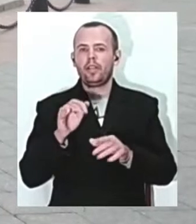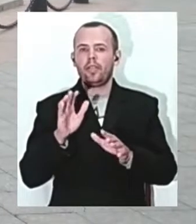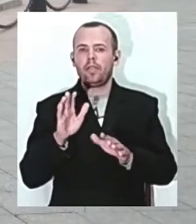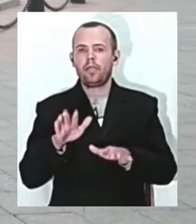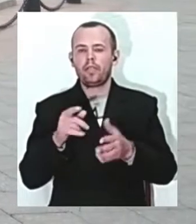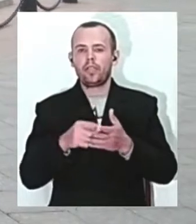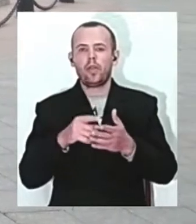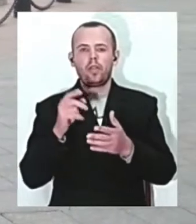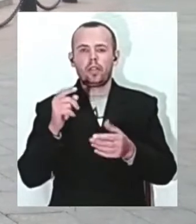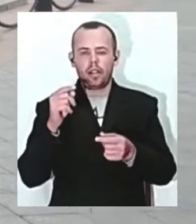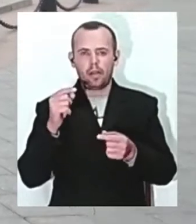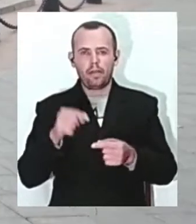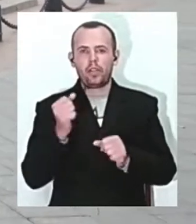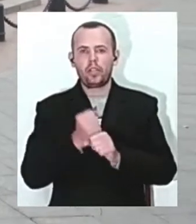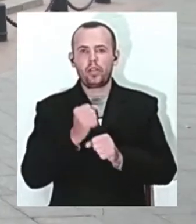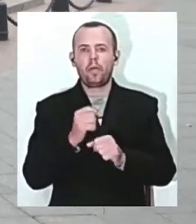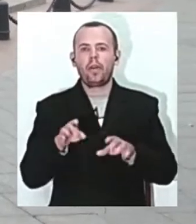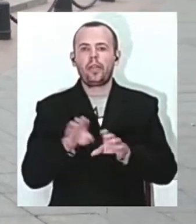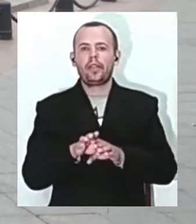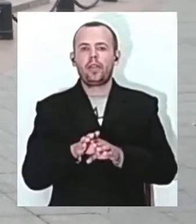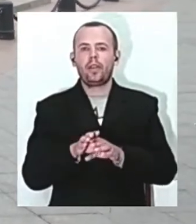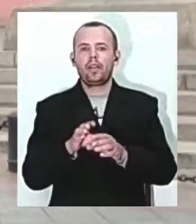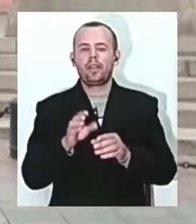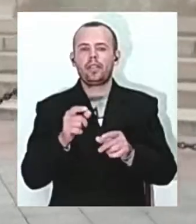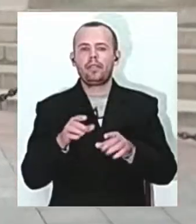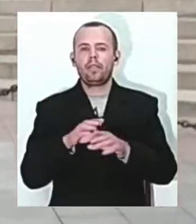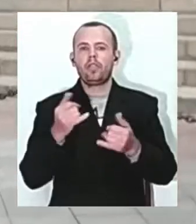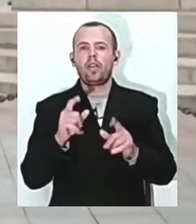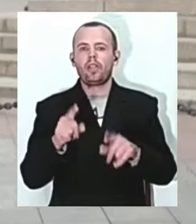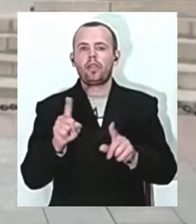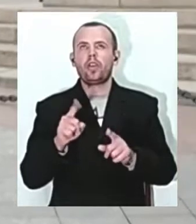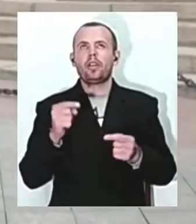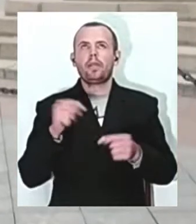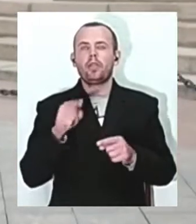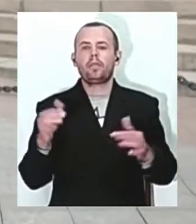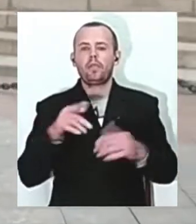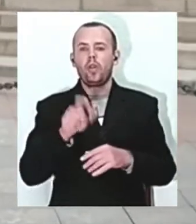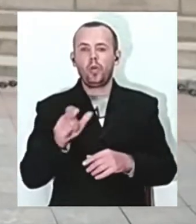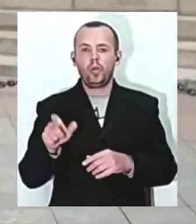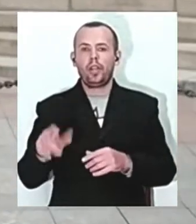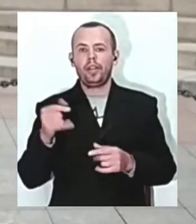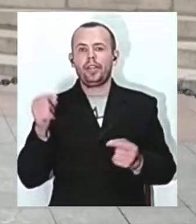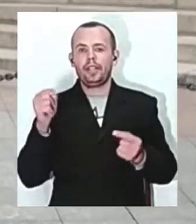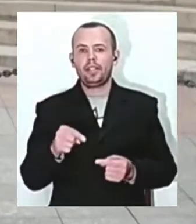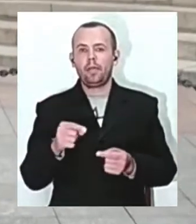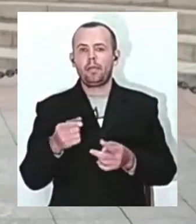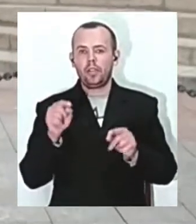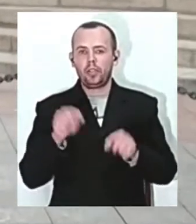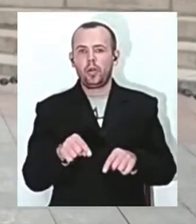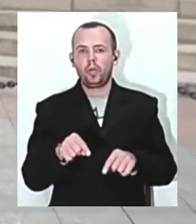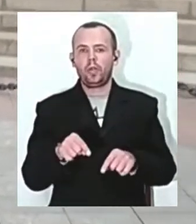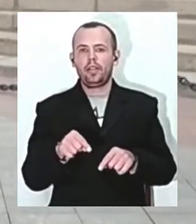забити площу для того, щоб саме тут збиралися люди. І от саме сюди, зі сторони